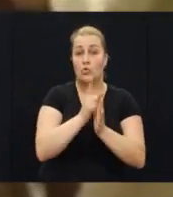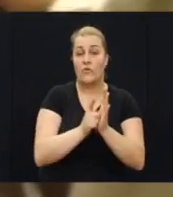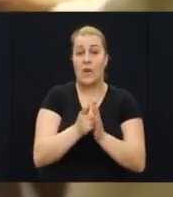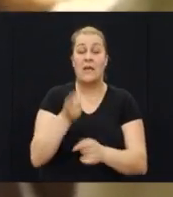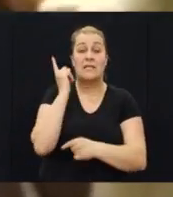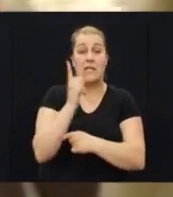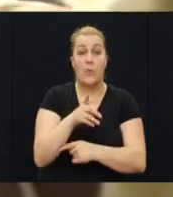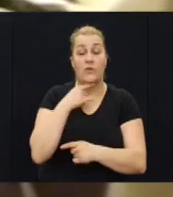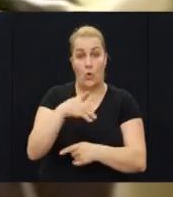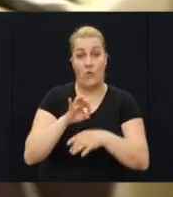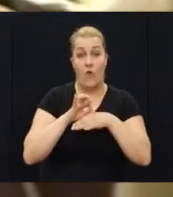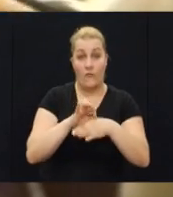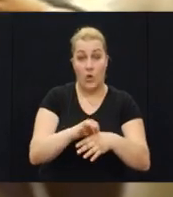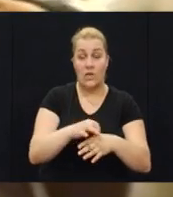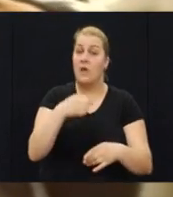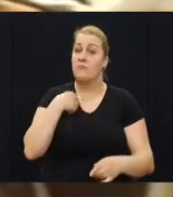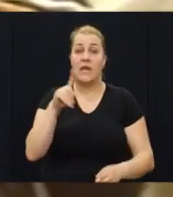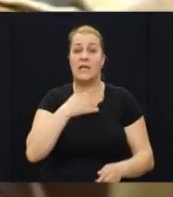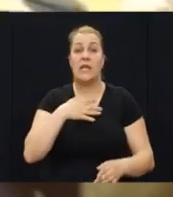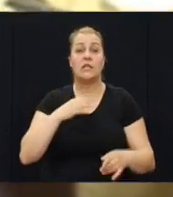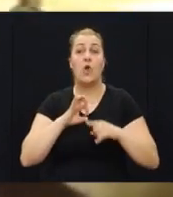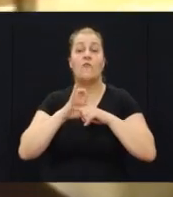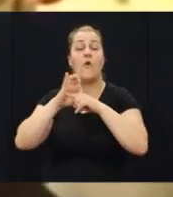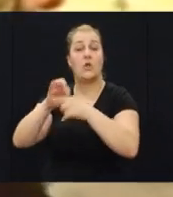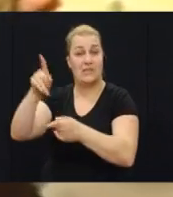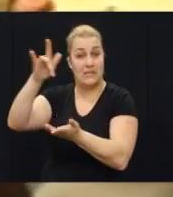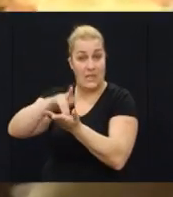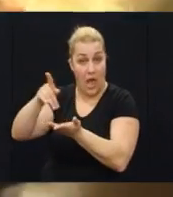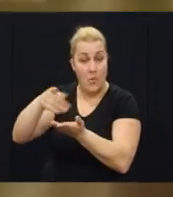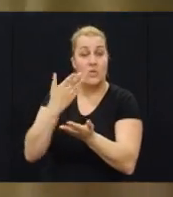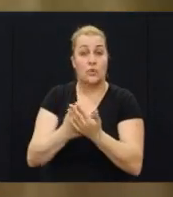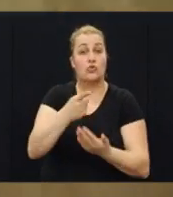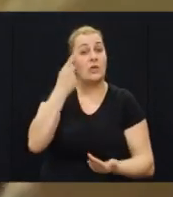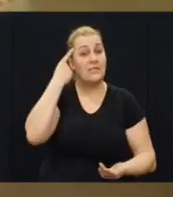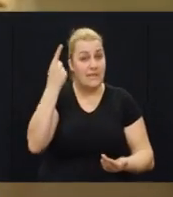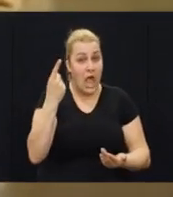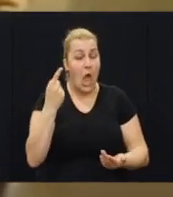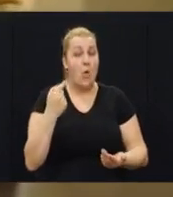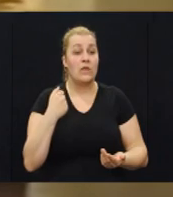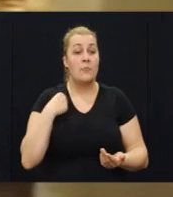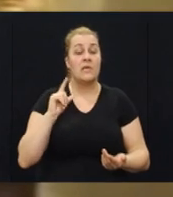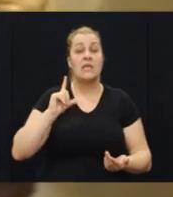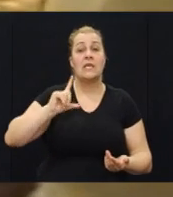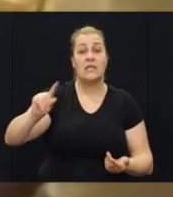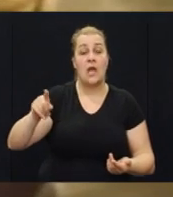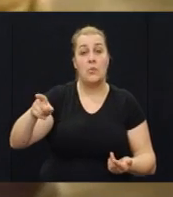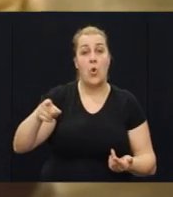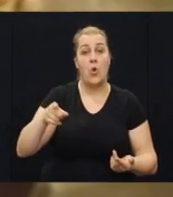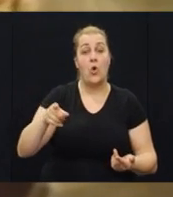tada zapojenjik koji je to vodio, mene nije htio ni voditi na taj teren, jer je znao da idemo u